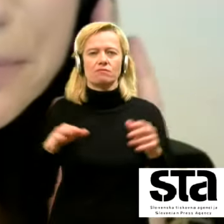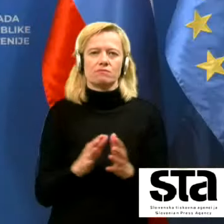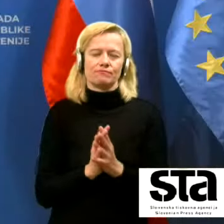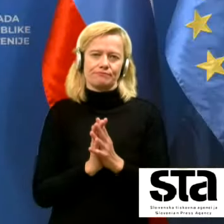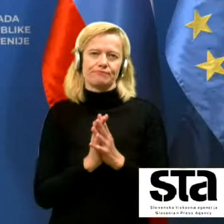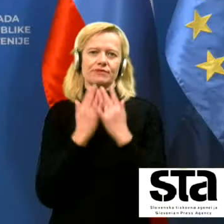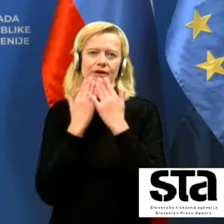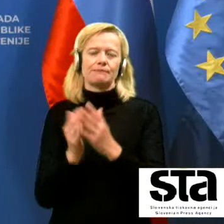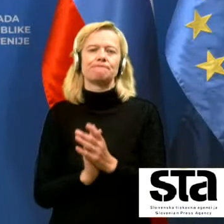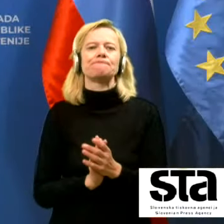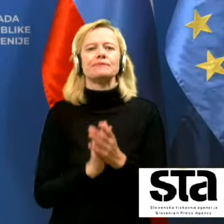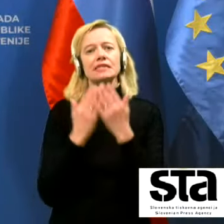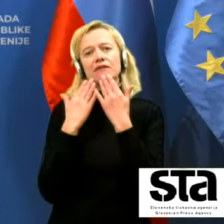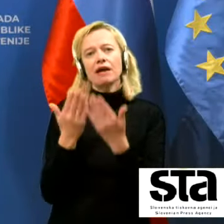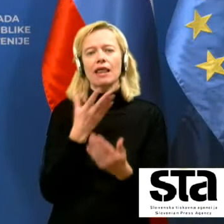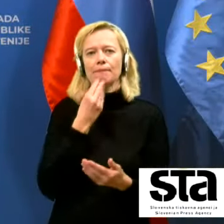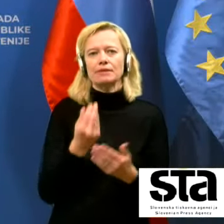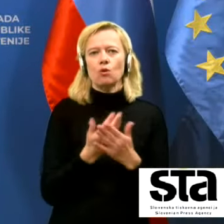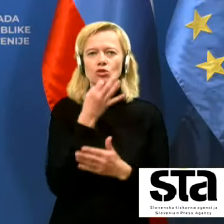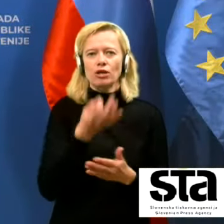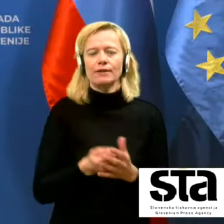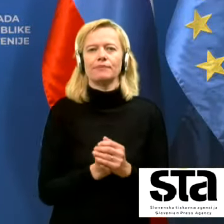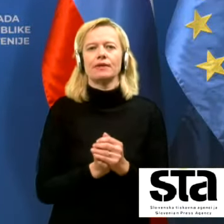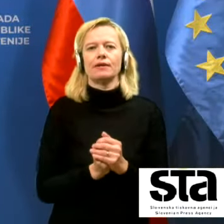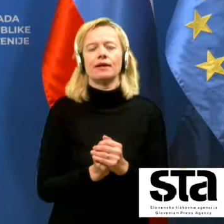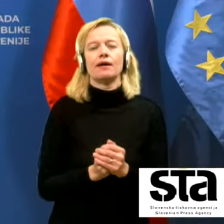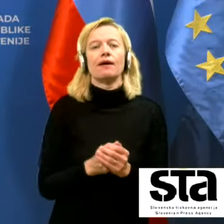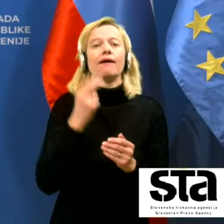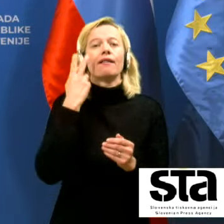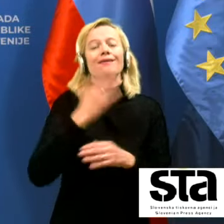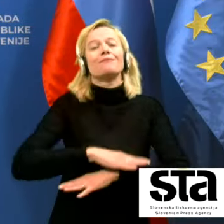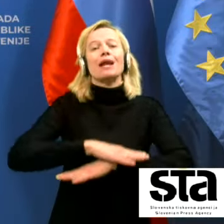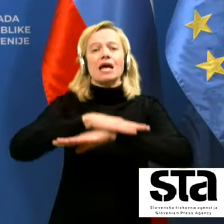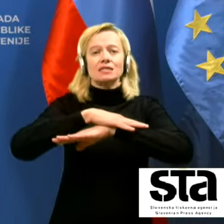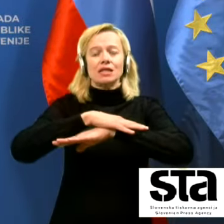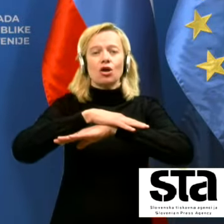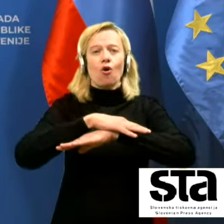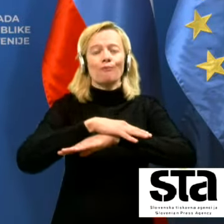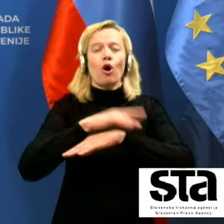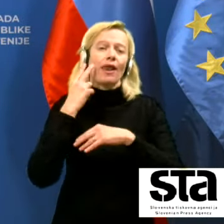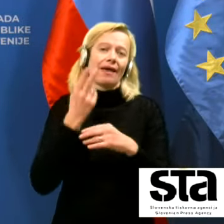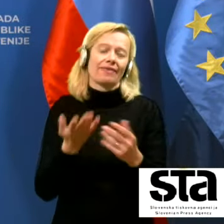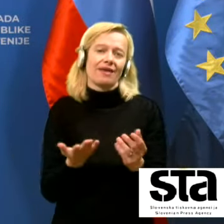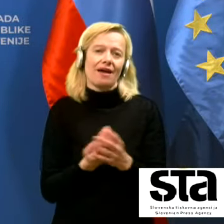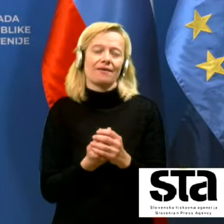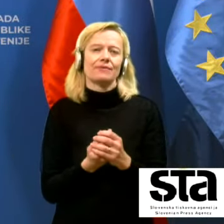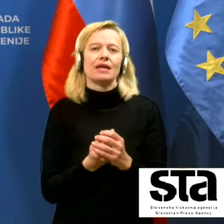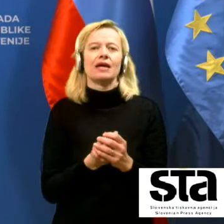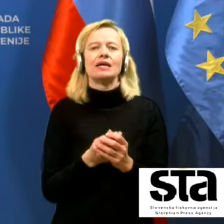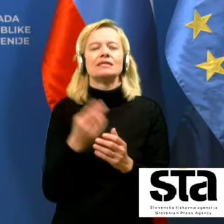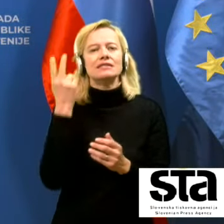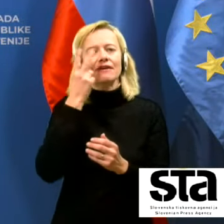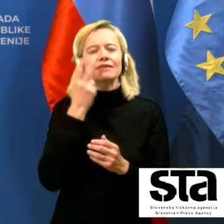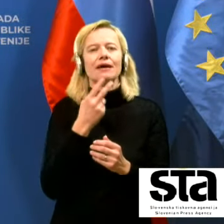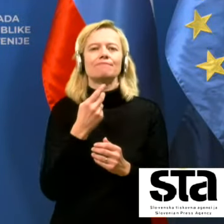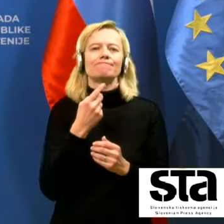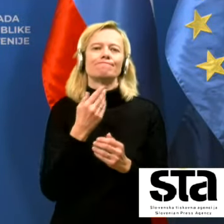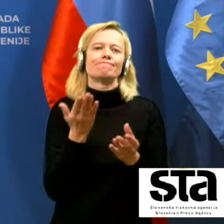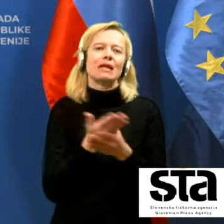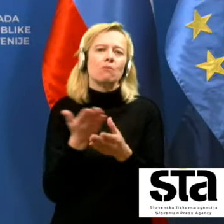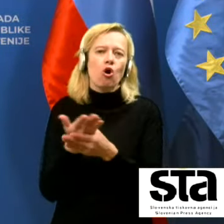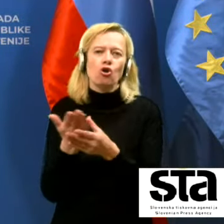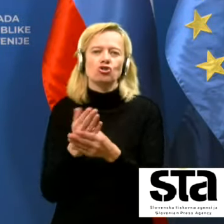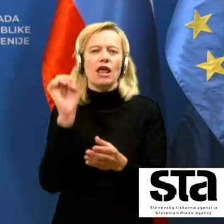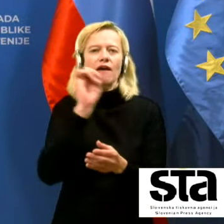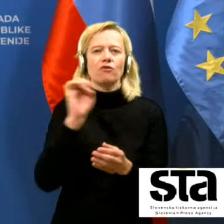Hvala lepa. Torej, glede praznikov, najte zdaj, seveda priporočila Evropske